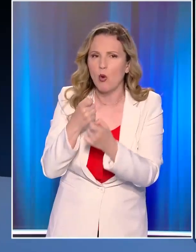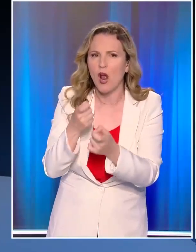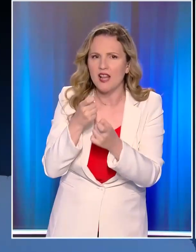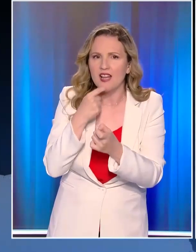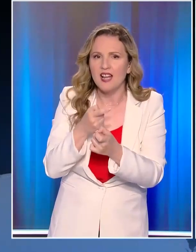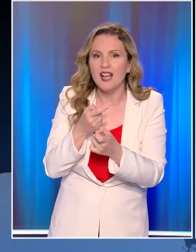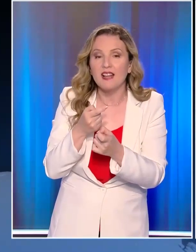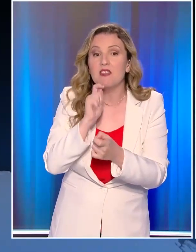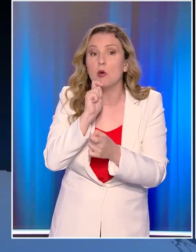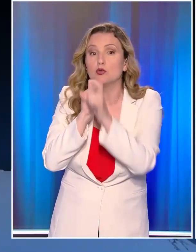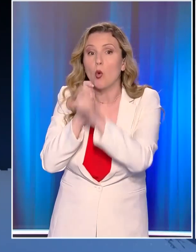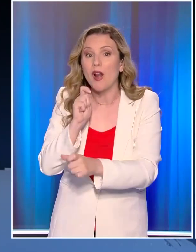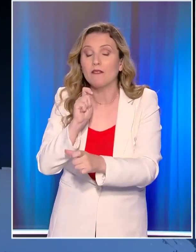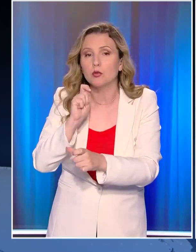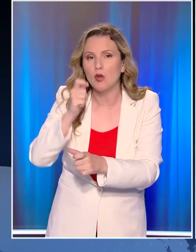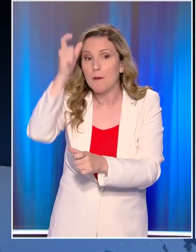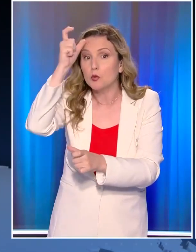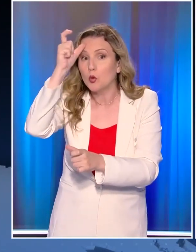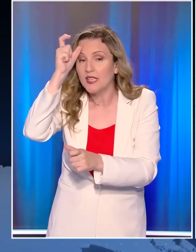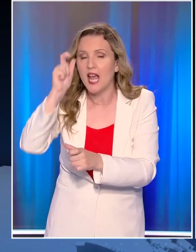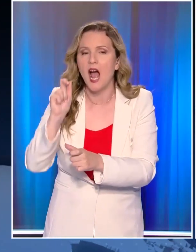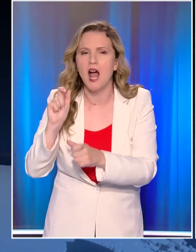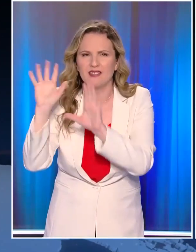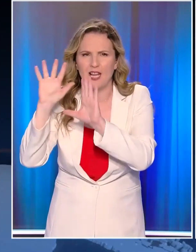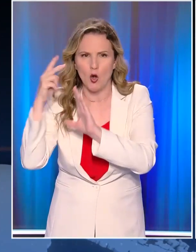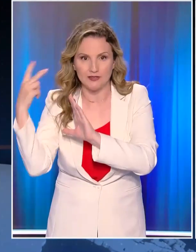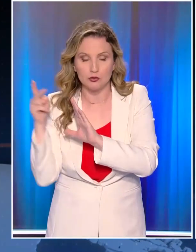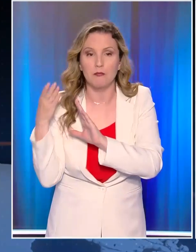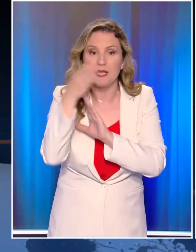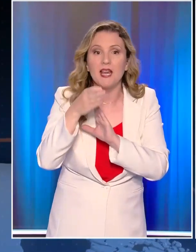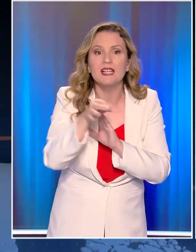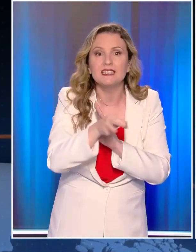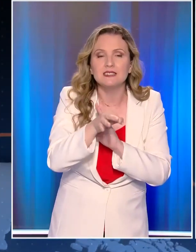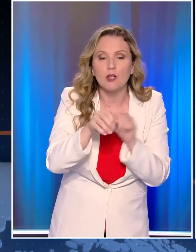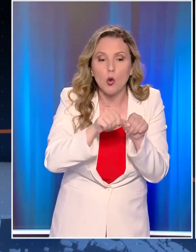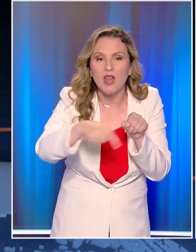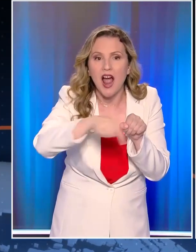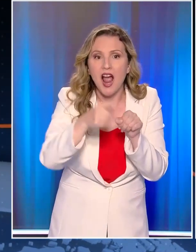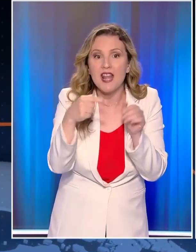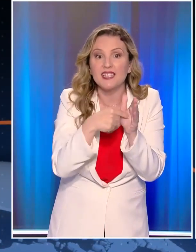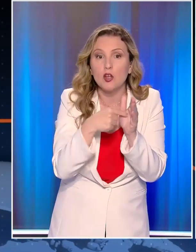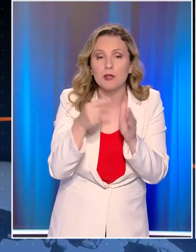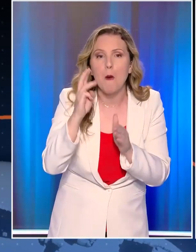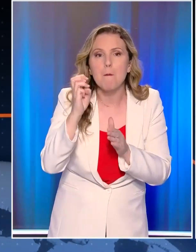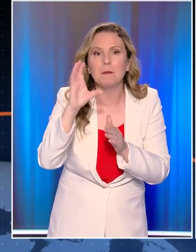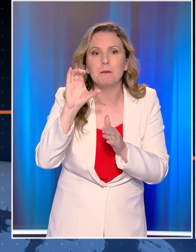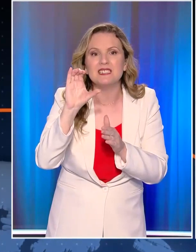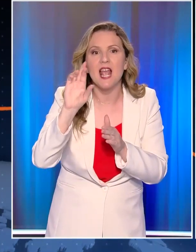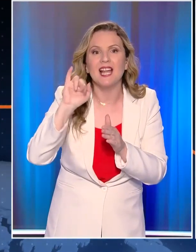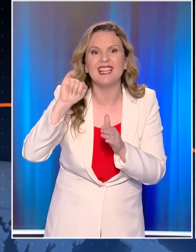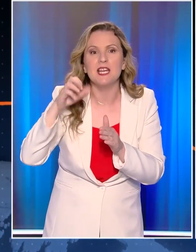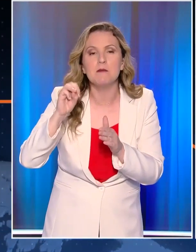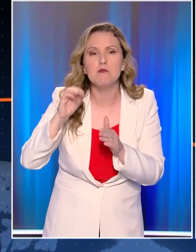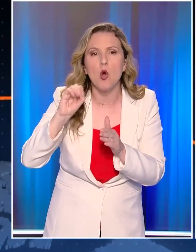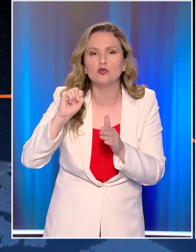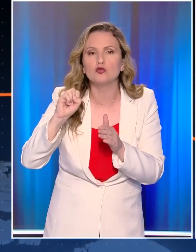ισχυρισμούς. Δημοσιογράφος του τουρκικού δικτύου Αχαμπέρ υποστήριξε ότι η ψέρυμος είναι υπό ελληνική κατοχή. αφή το δικτύουμε εγετήμα το